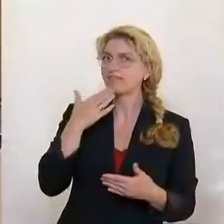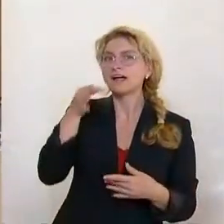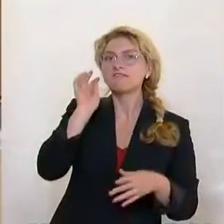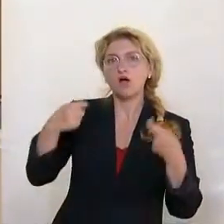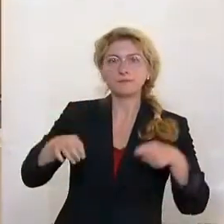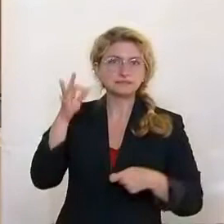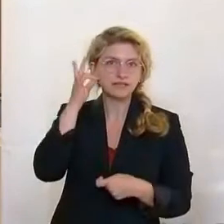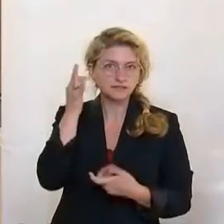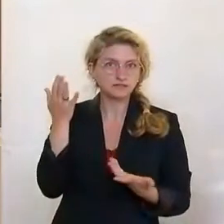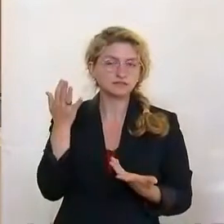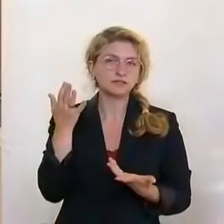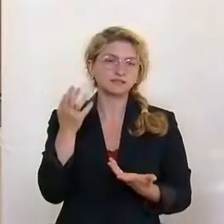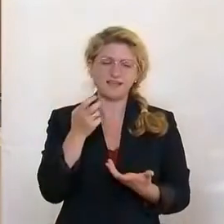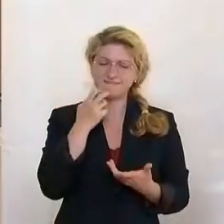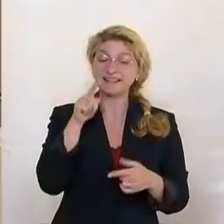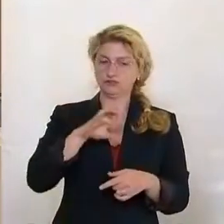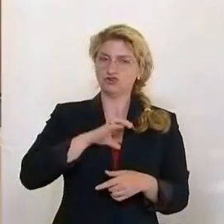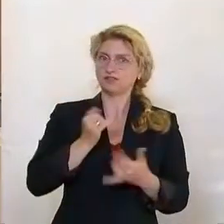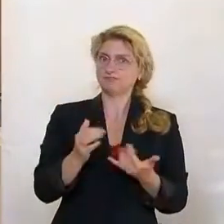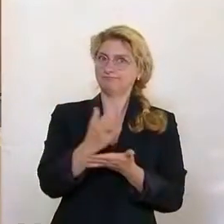angedeutet, dass es vielleicht nicht dazu kommen muss. Dank.